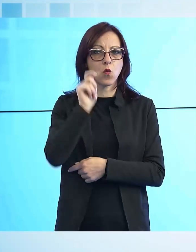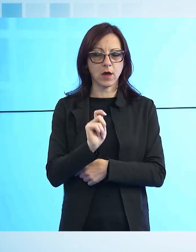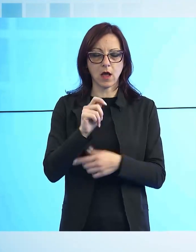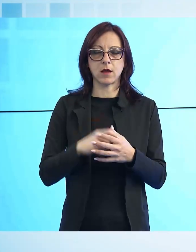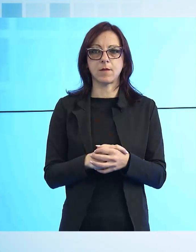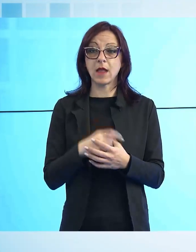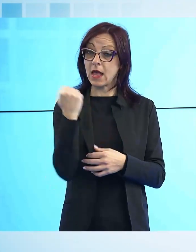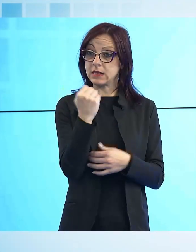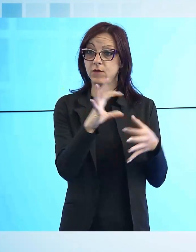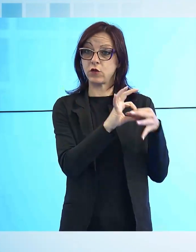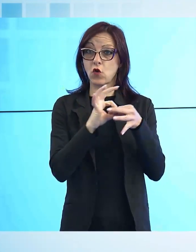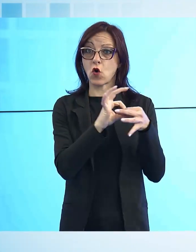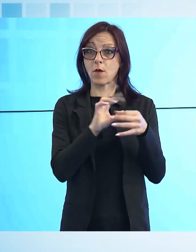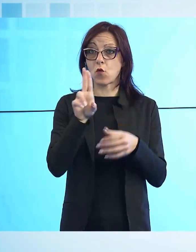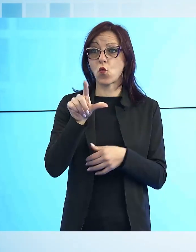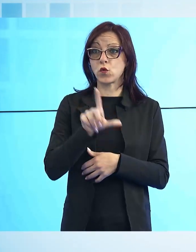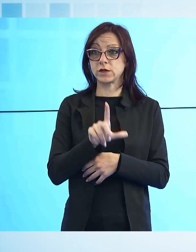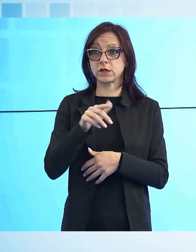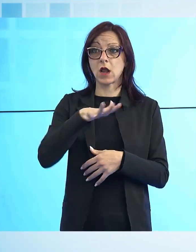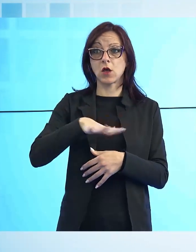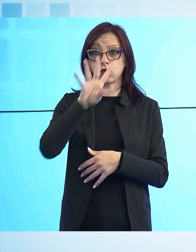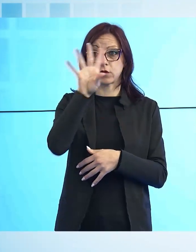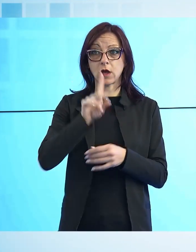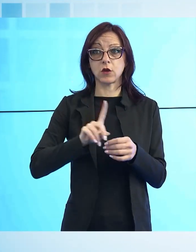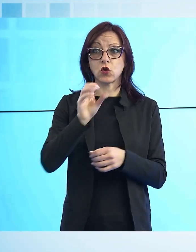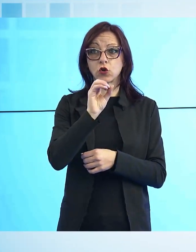è tenuto da sette medici volontari.